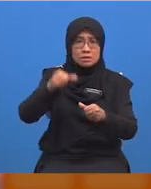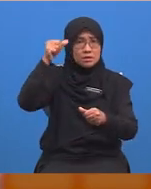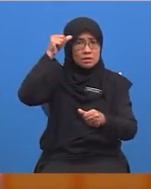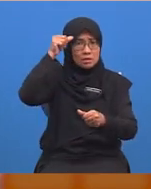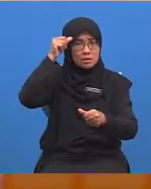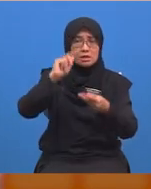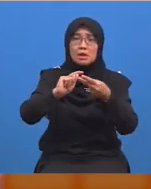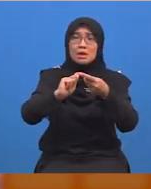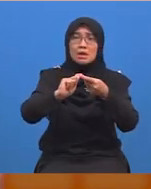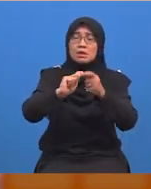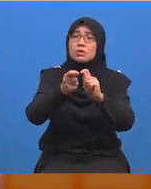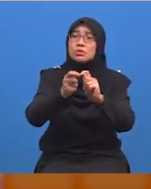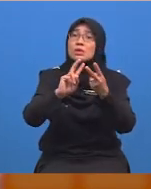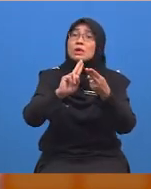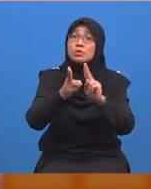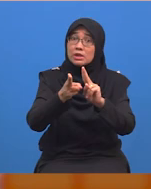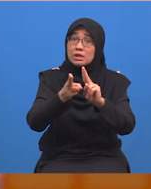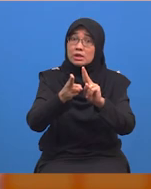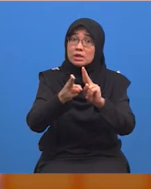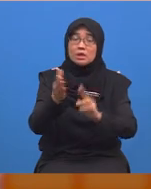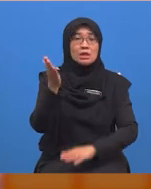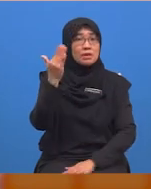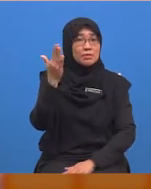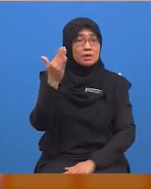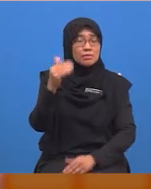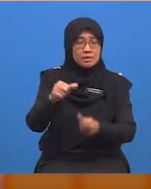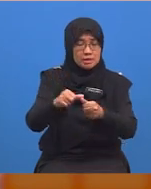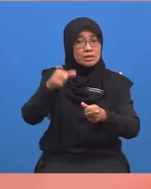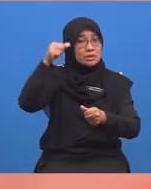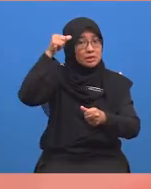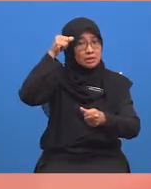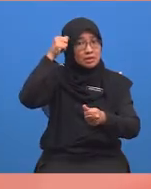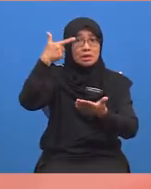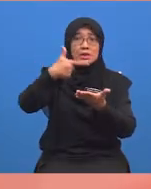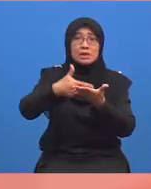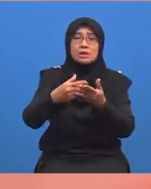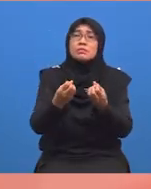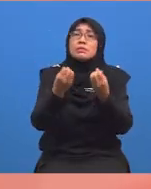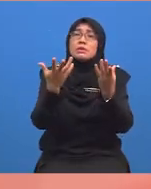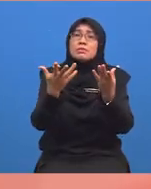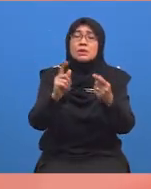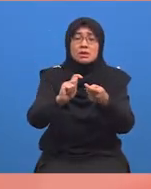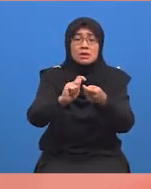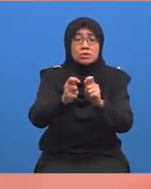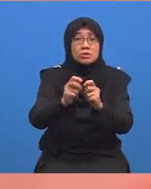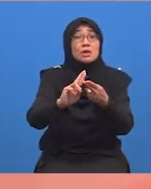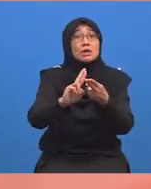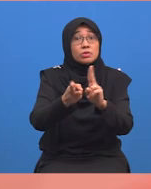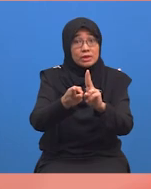melibatkan ukuran panjang? Jom kita imbas kembali bagaimana pertukaran unit tersebut.